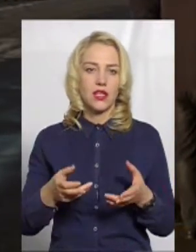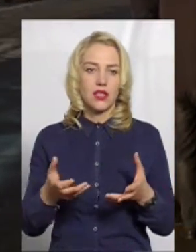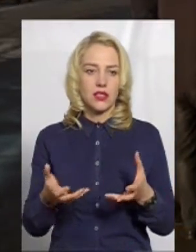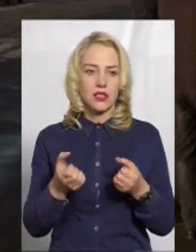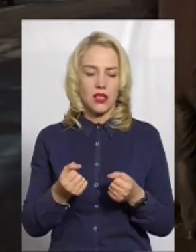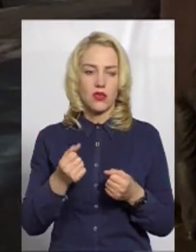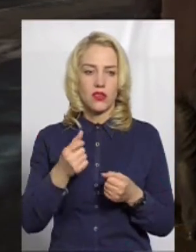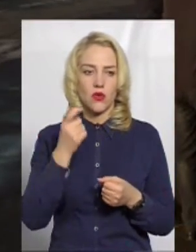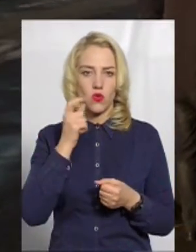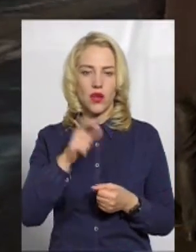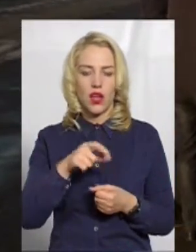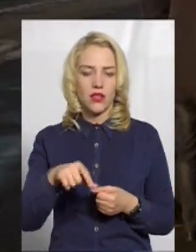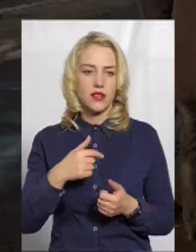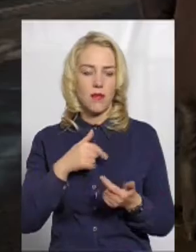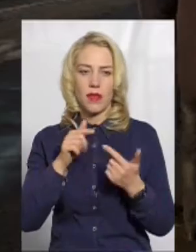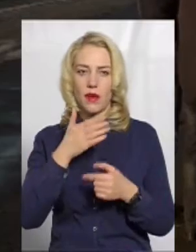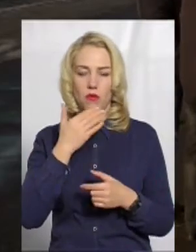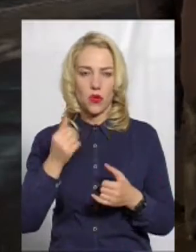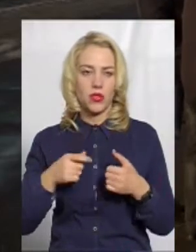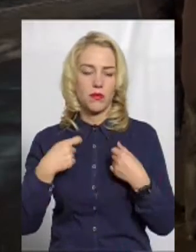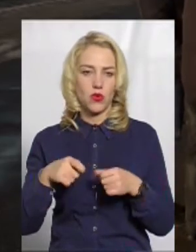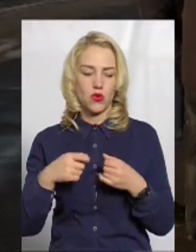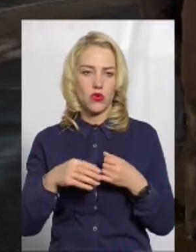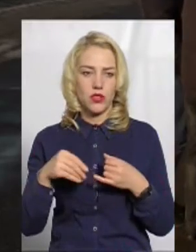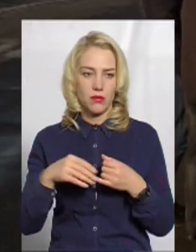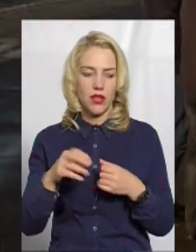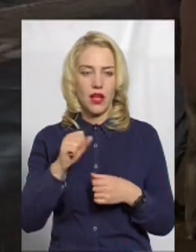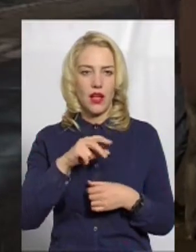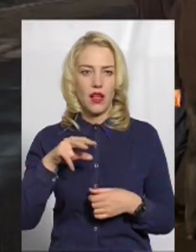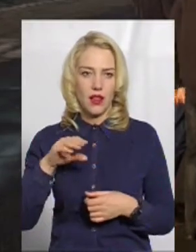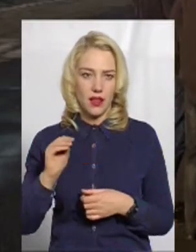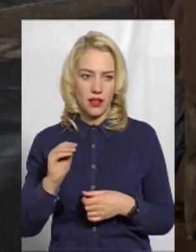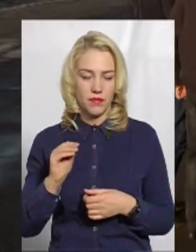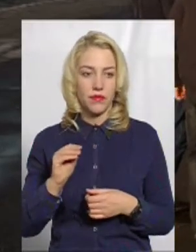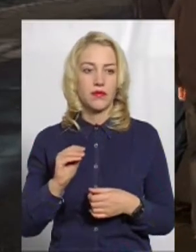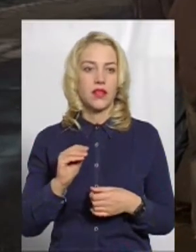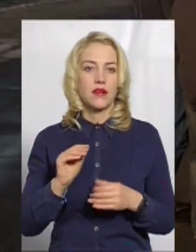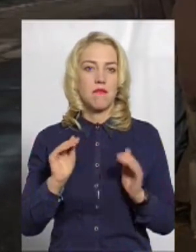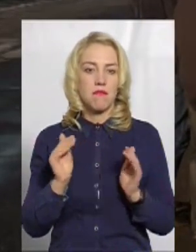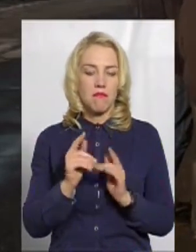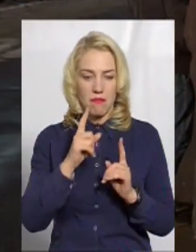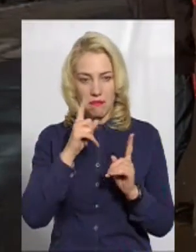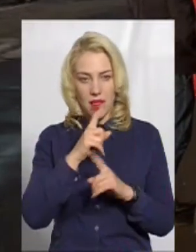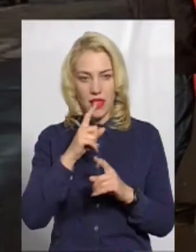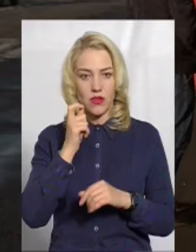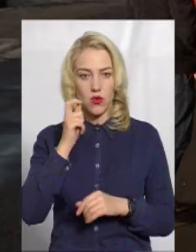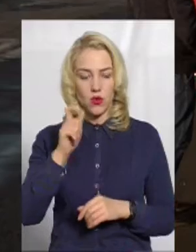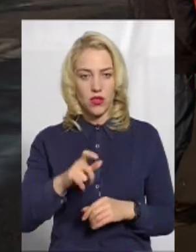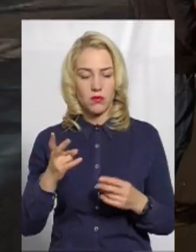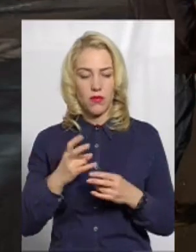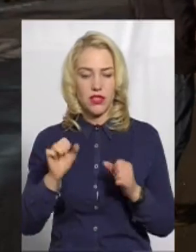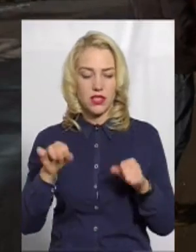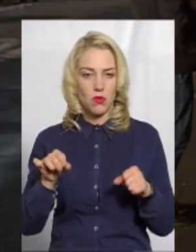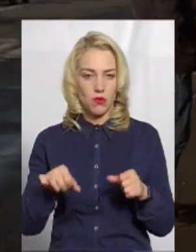Ми в жодному разі не проти ринку землі, не проти продажу землі. Але маленький навіть українець повинен бути спроможний